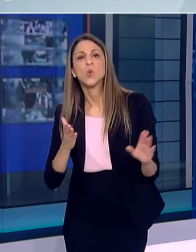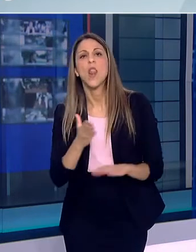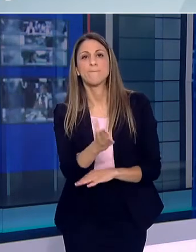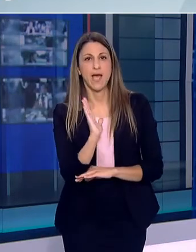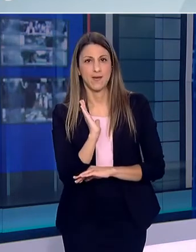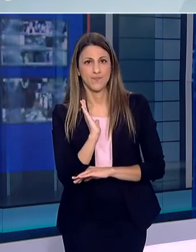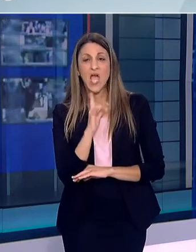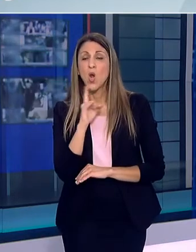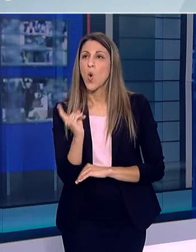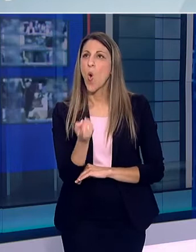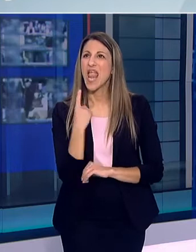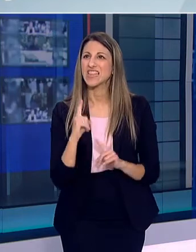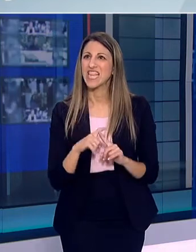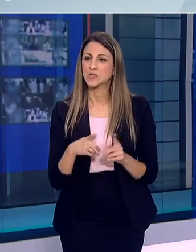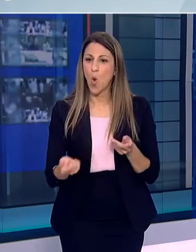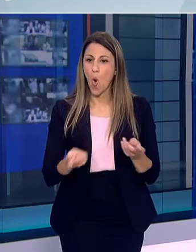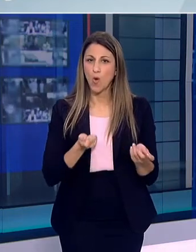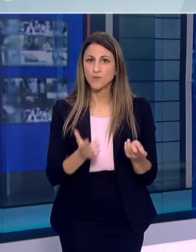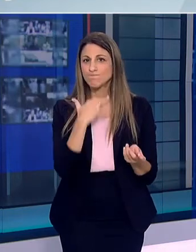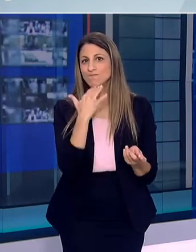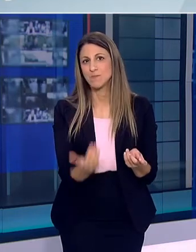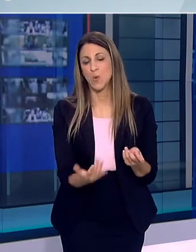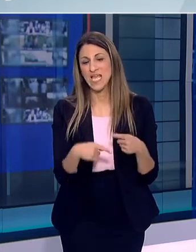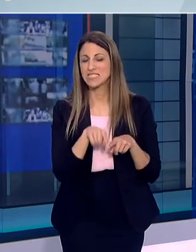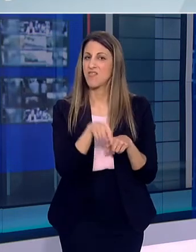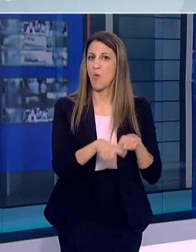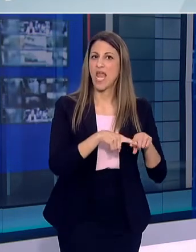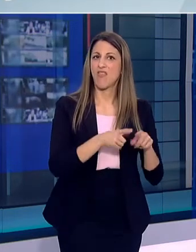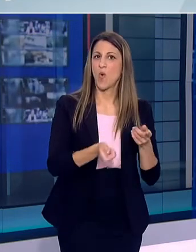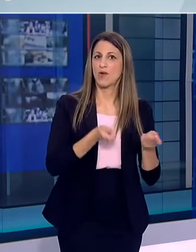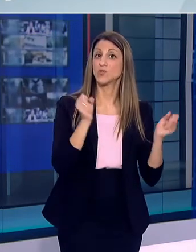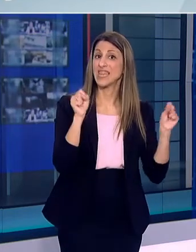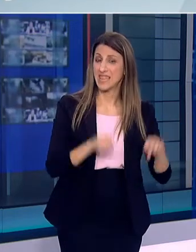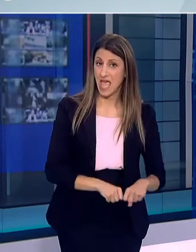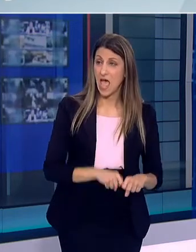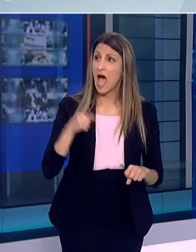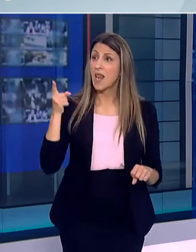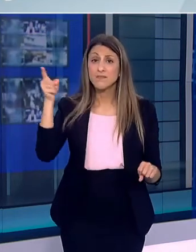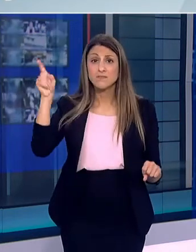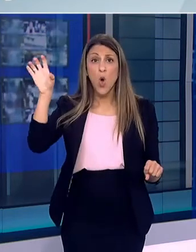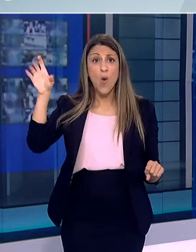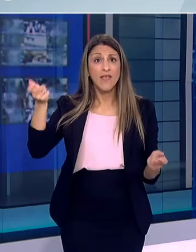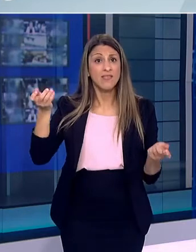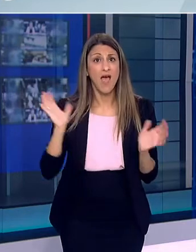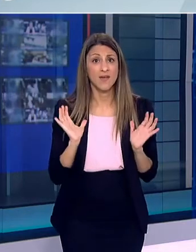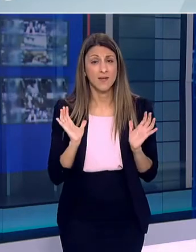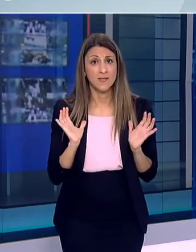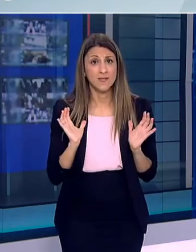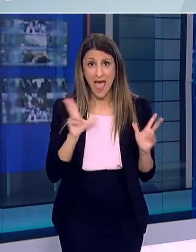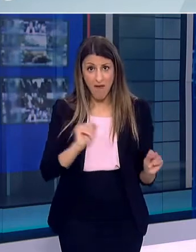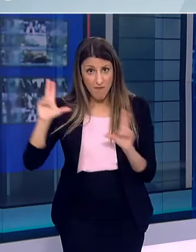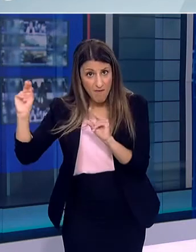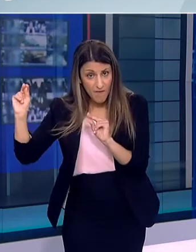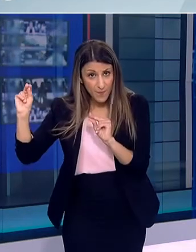δύσκολο έχει σχέση με εμάς αλλά έχει σχέση και με την χώρα προέλευσης του ιδιαίτερα αν μείνει για χρονικό διάστημα μικρό και φυσικά έχει σχέση με το χρόνο που θα εμφανίσει τα